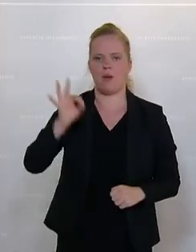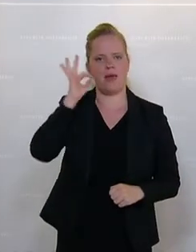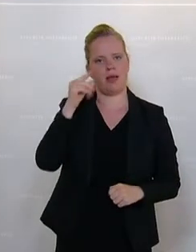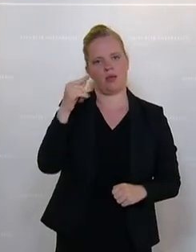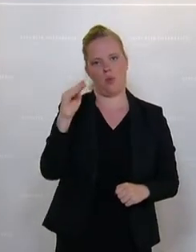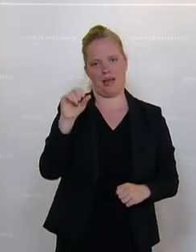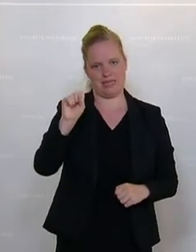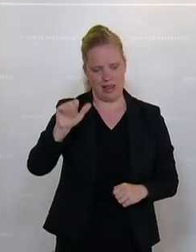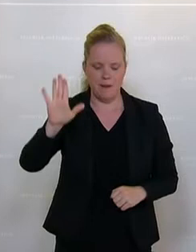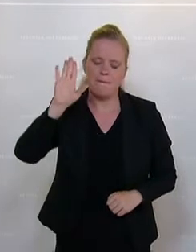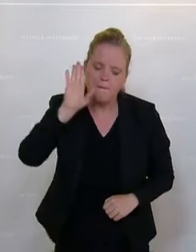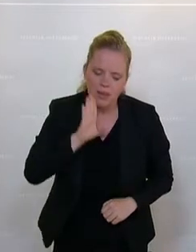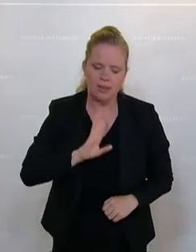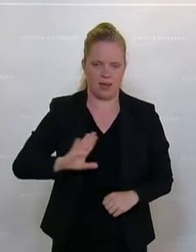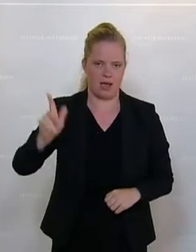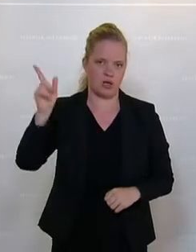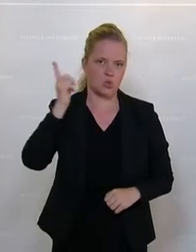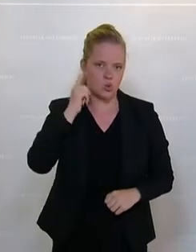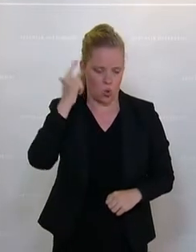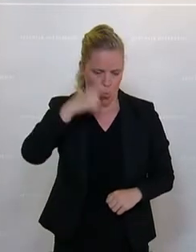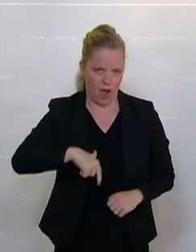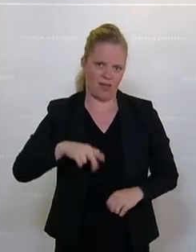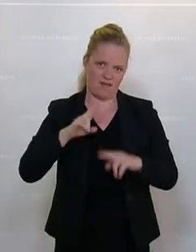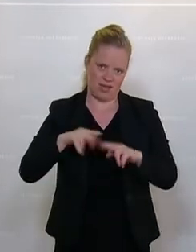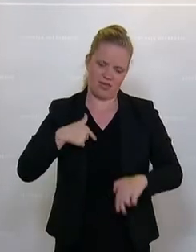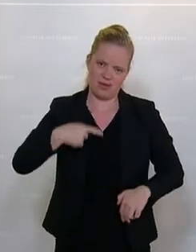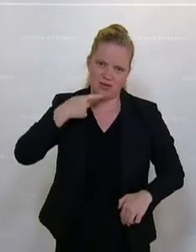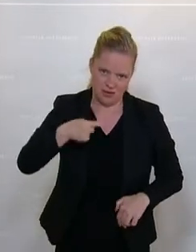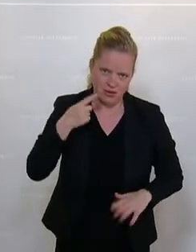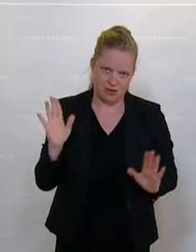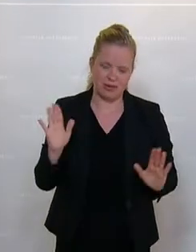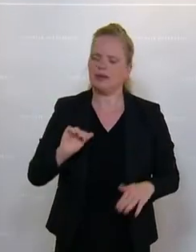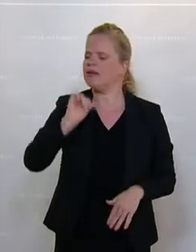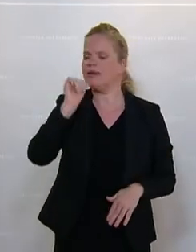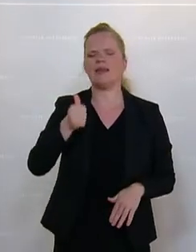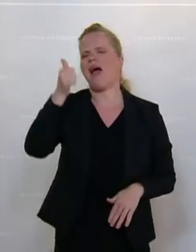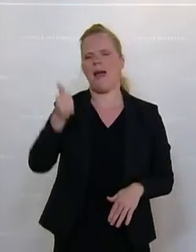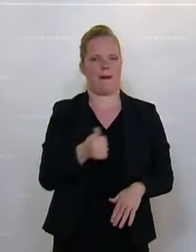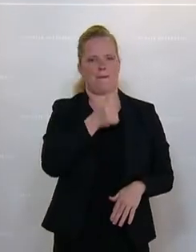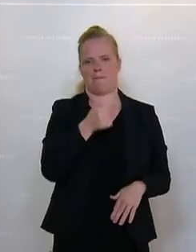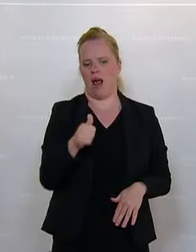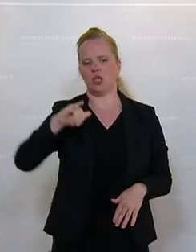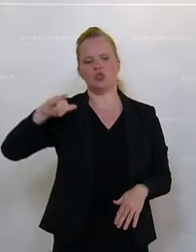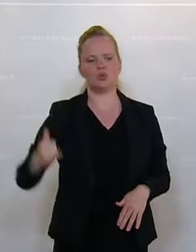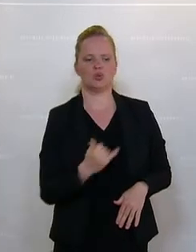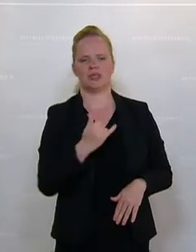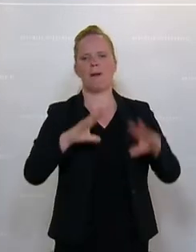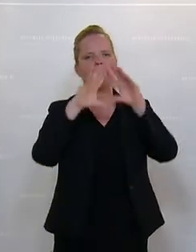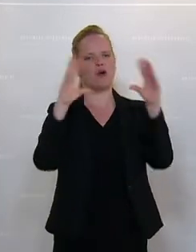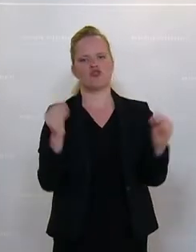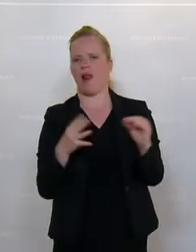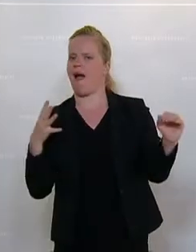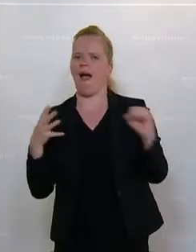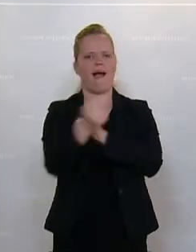wirklich bitten, mir zuzuhören, wenn ich etwas sage. Ich habe nicht einmal die Justiz pauschal